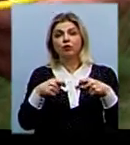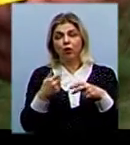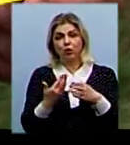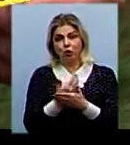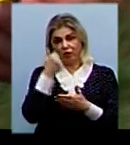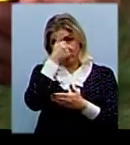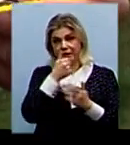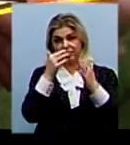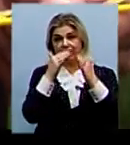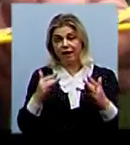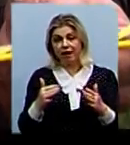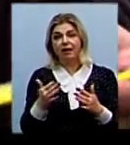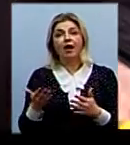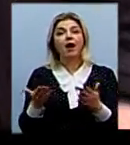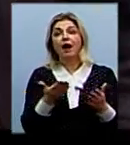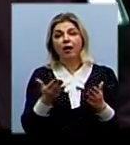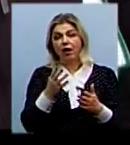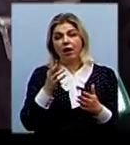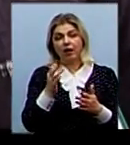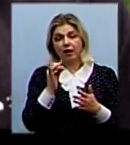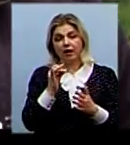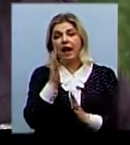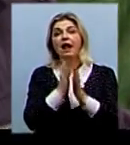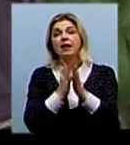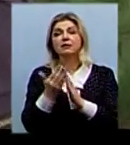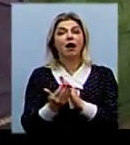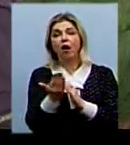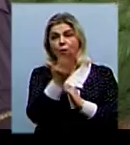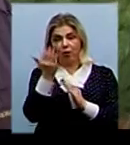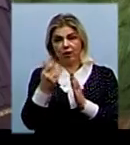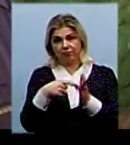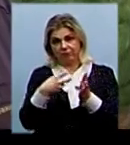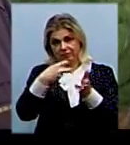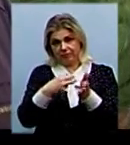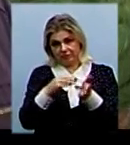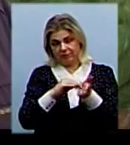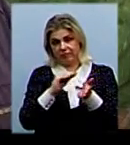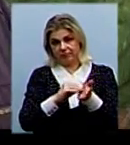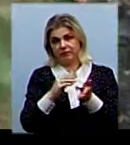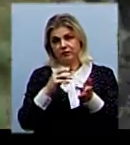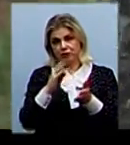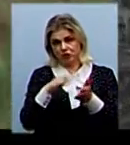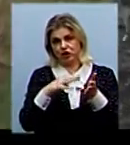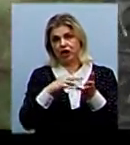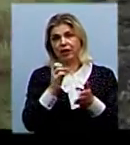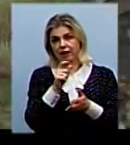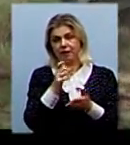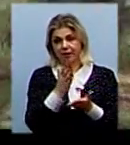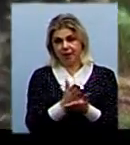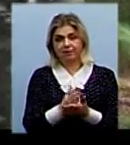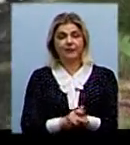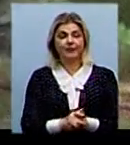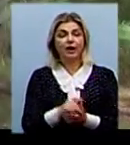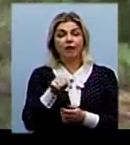ялинка, яким лісгоспом, яким лісництвом і коли. В цьому році в Миколаївському